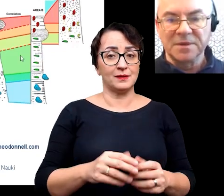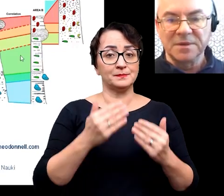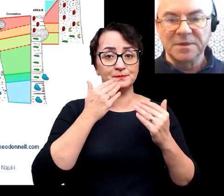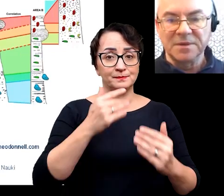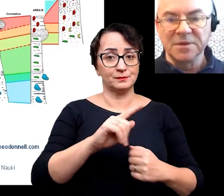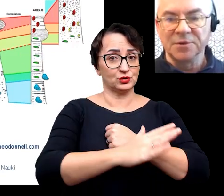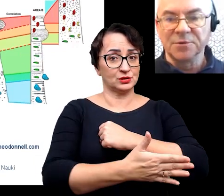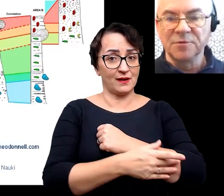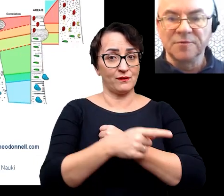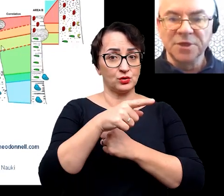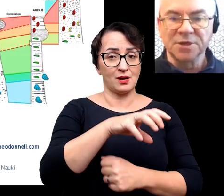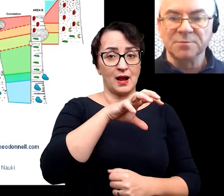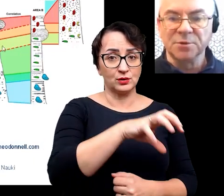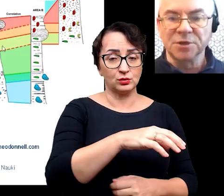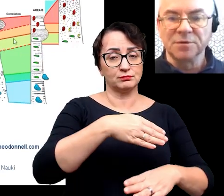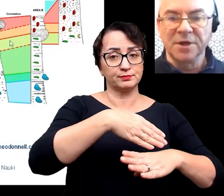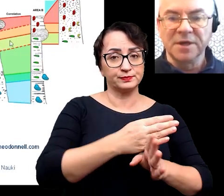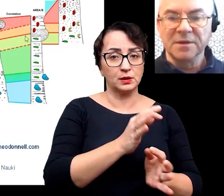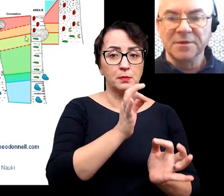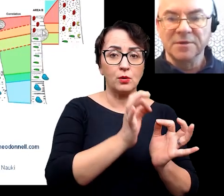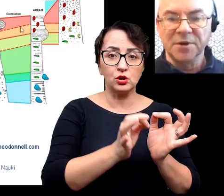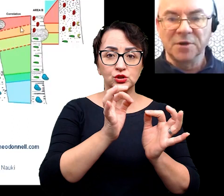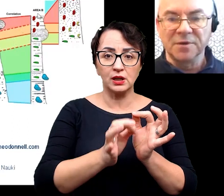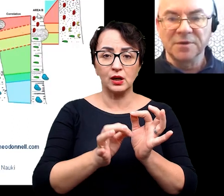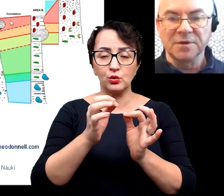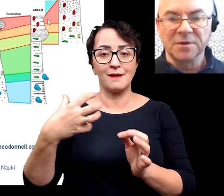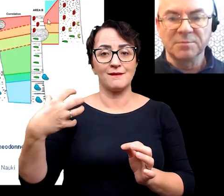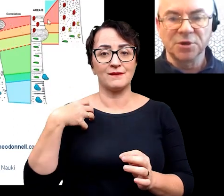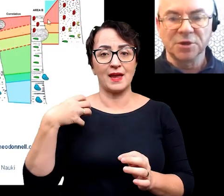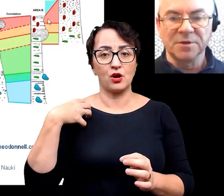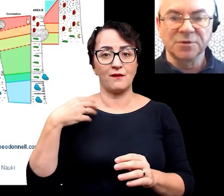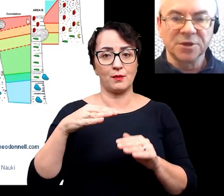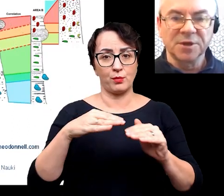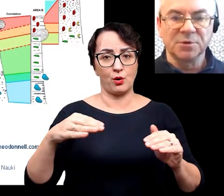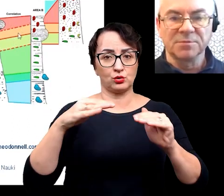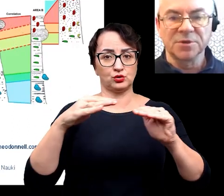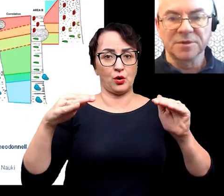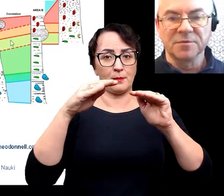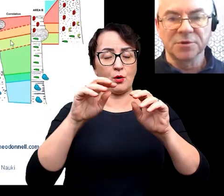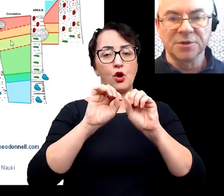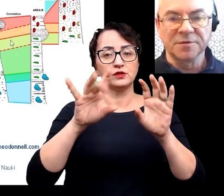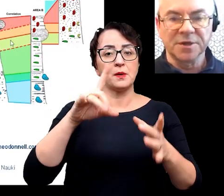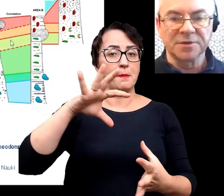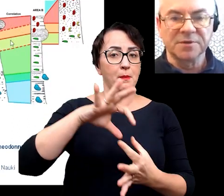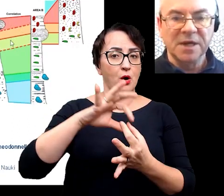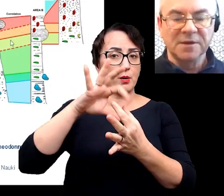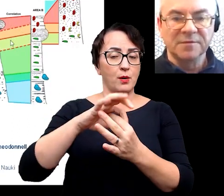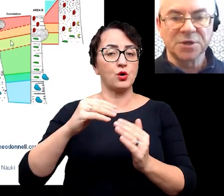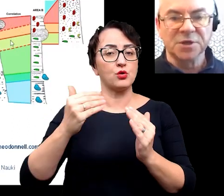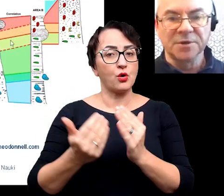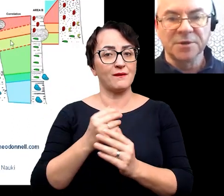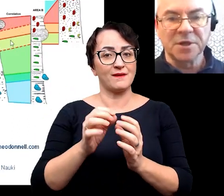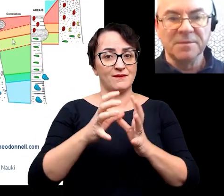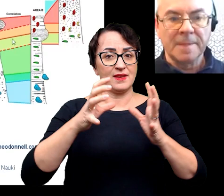tych gatunków wydziela się poszczególne wiekowe poziomy. Oczywiście te poziomy są łączone w coraz to